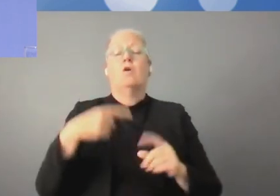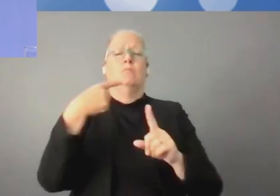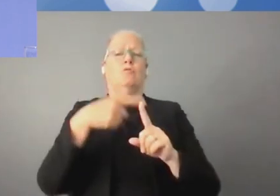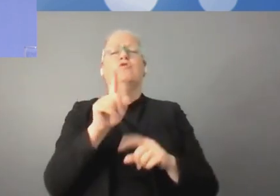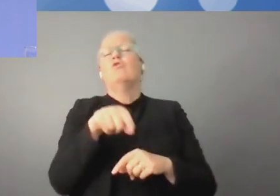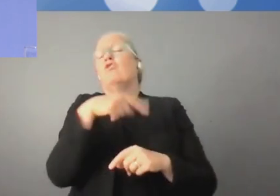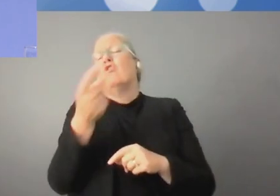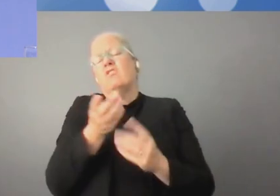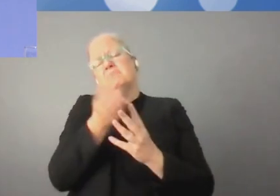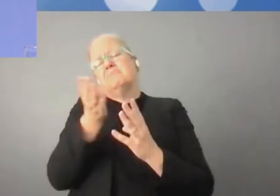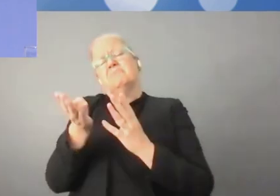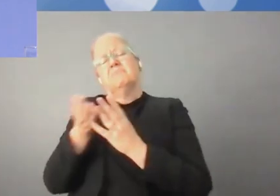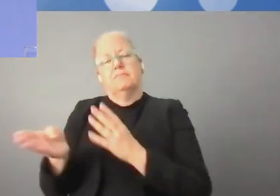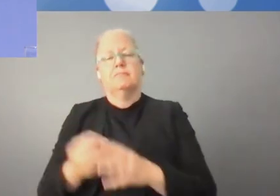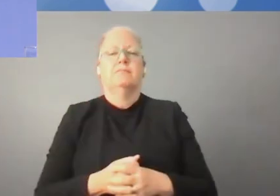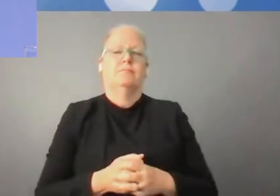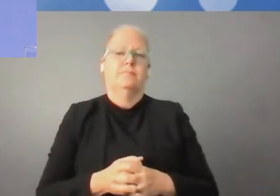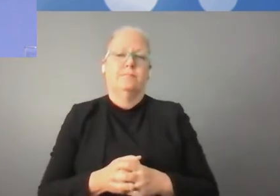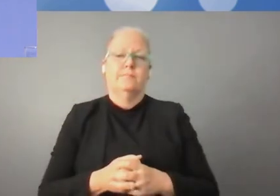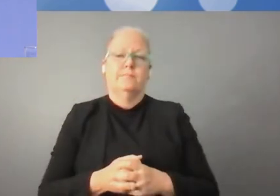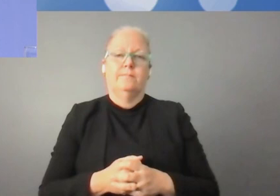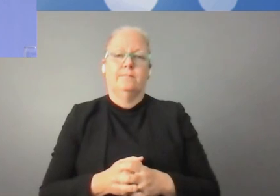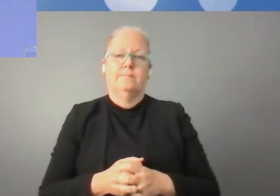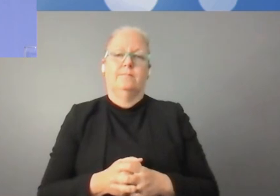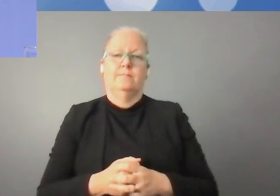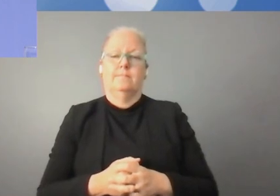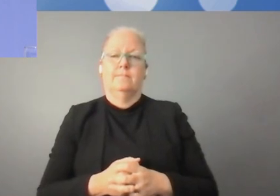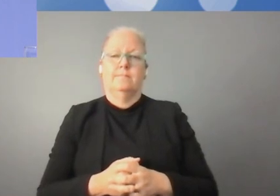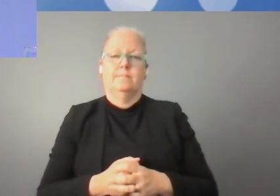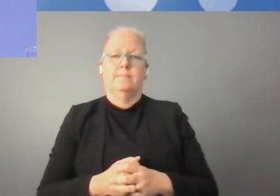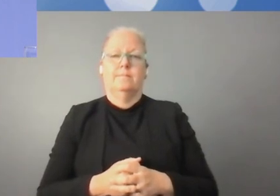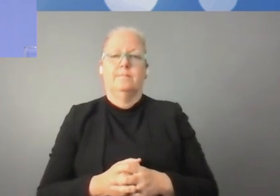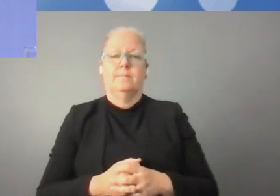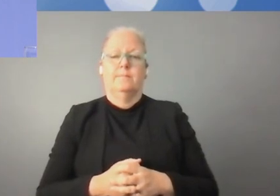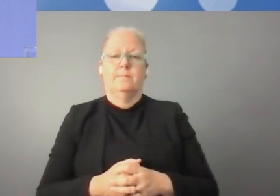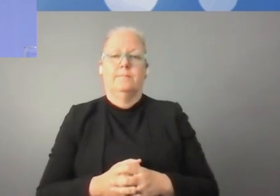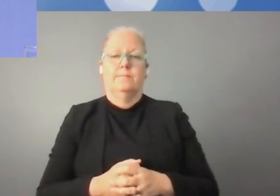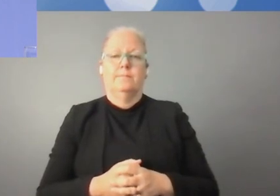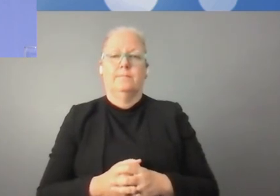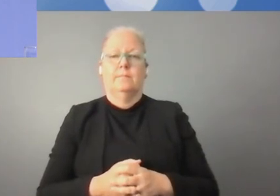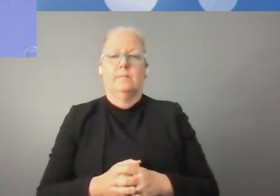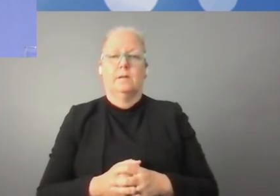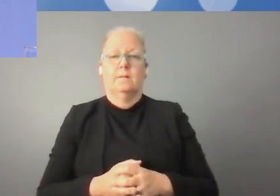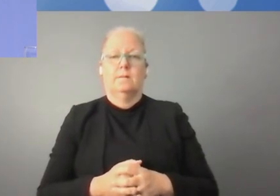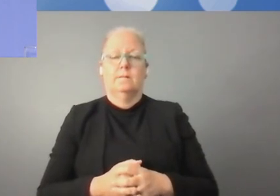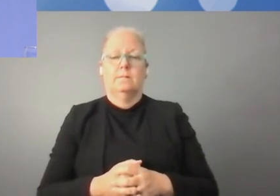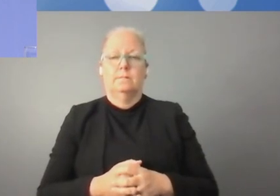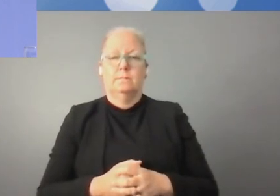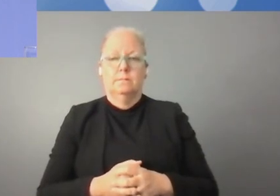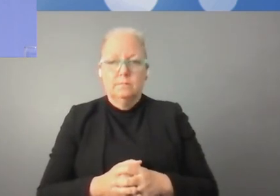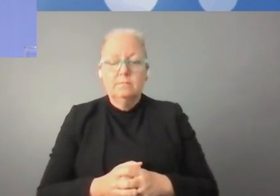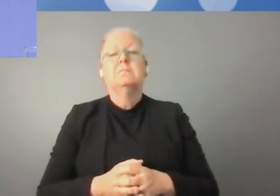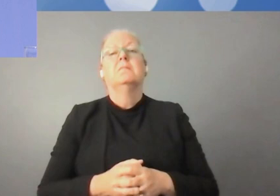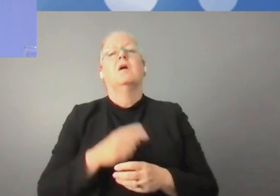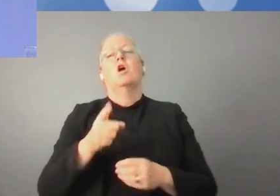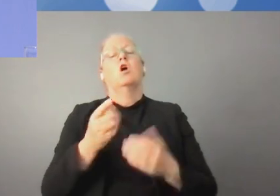'Internet, des modèles pour éduquer l'intelligence artificielle, des données publiques, etc. Donc le premier danger, c'est le déséquilibre. Le